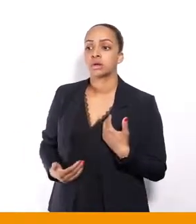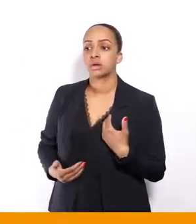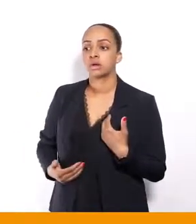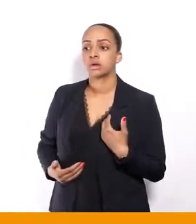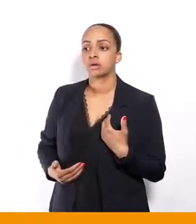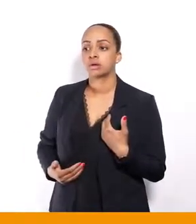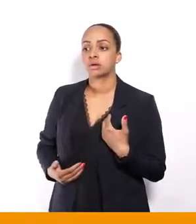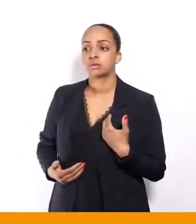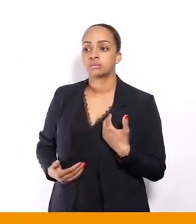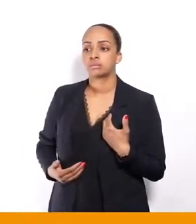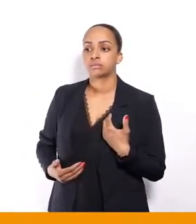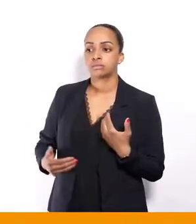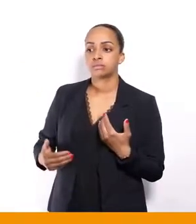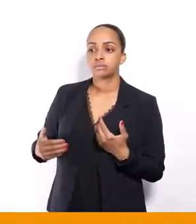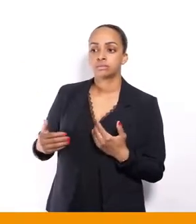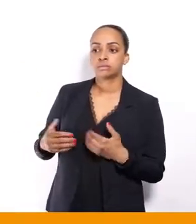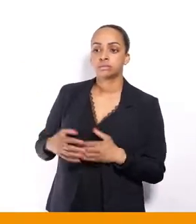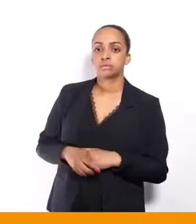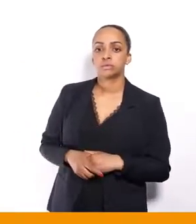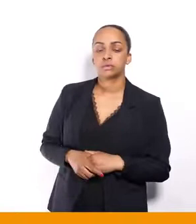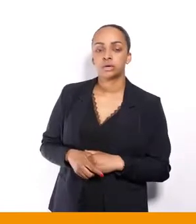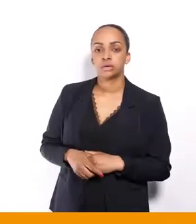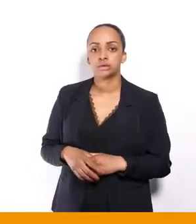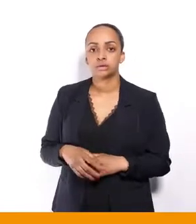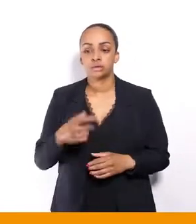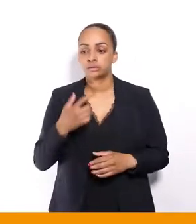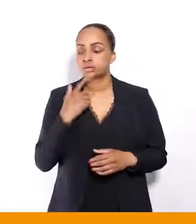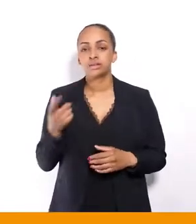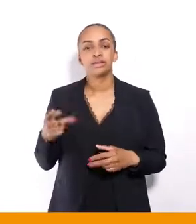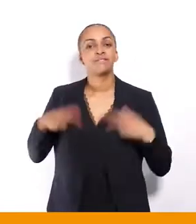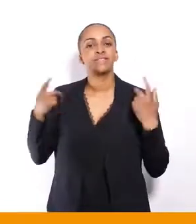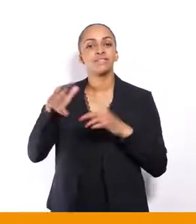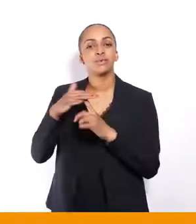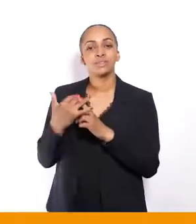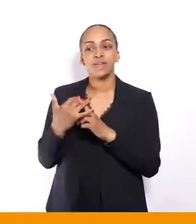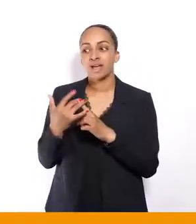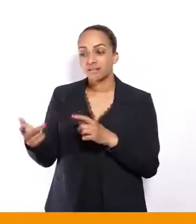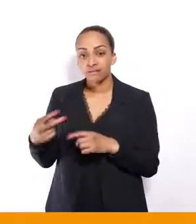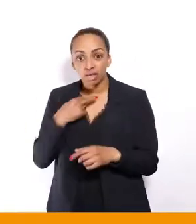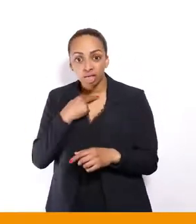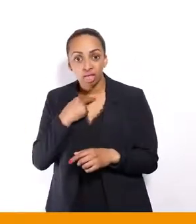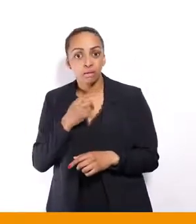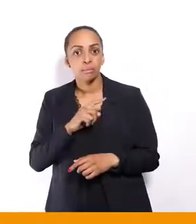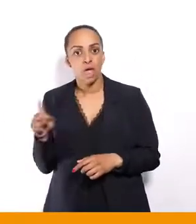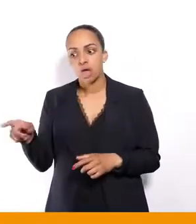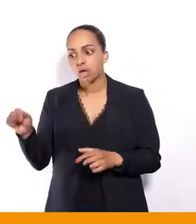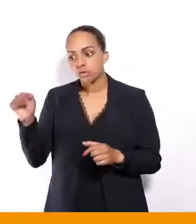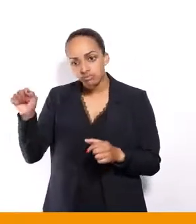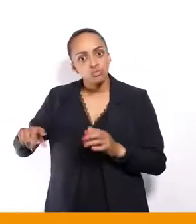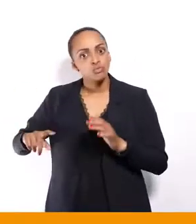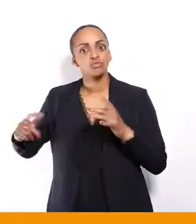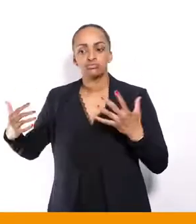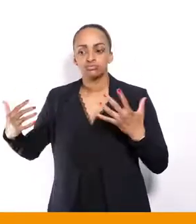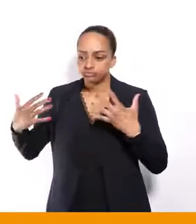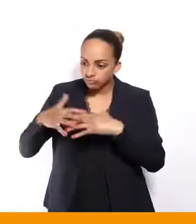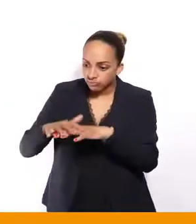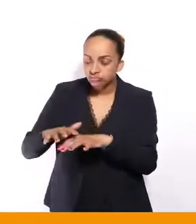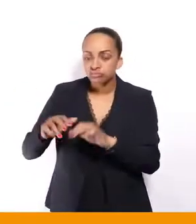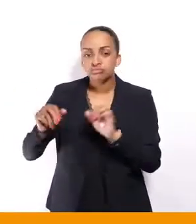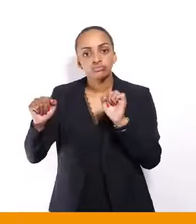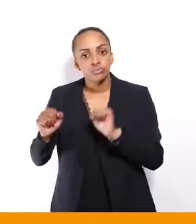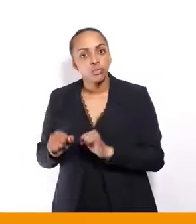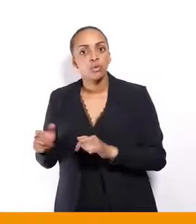Voilà, ne soient pas coupées de la vie sociale et puissent y prendre part et mener toutes les